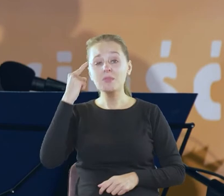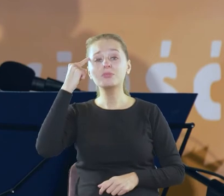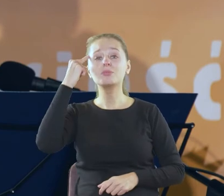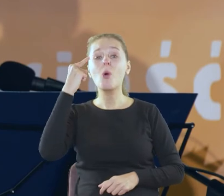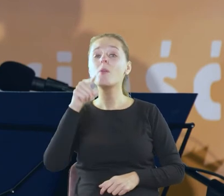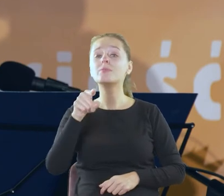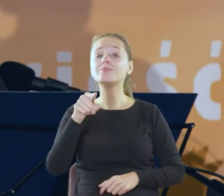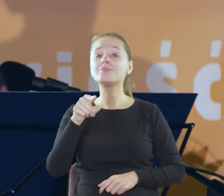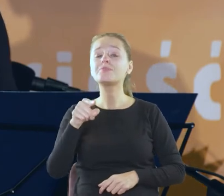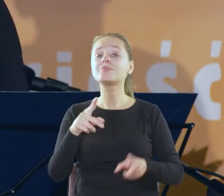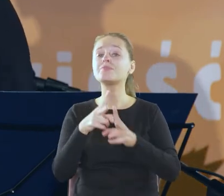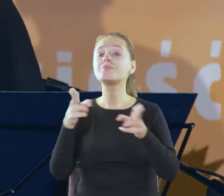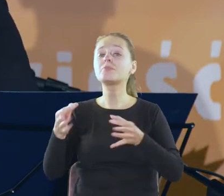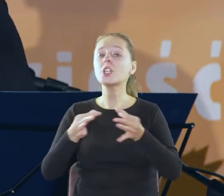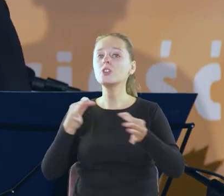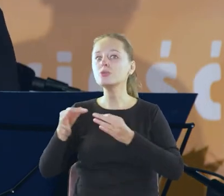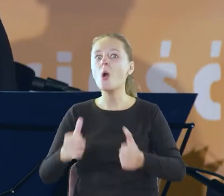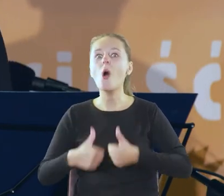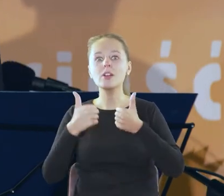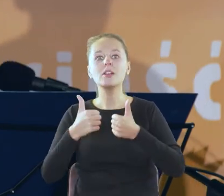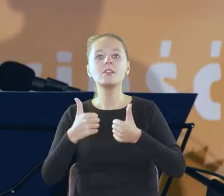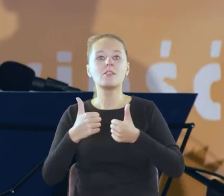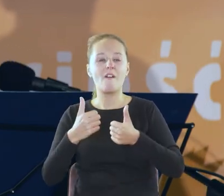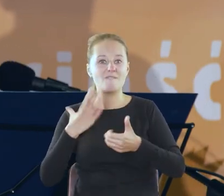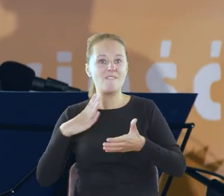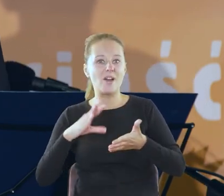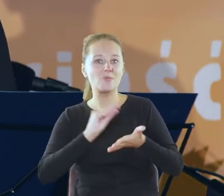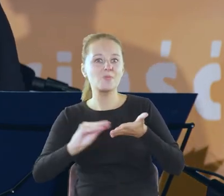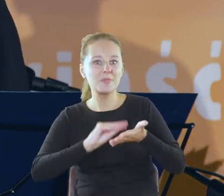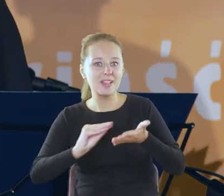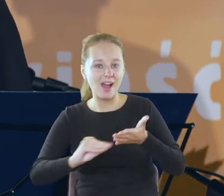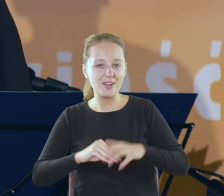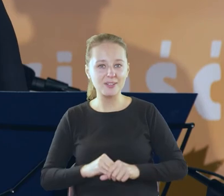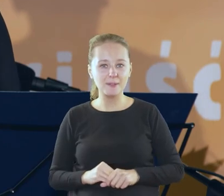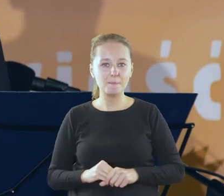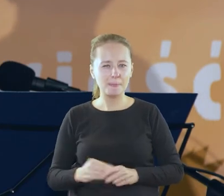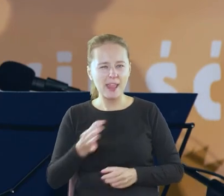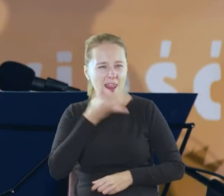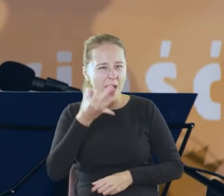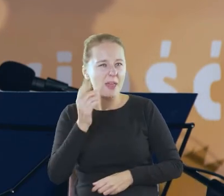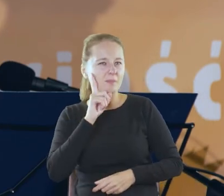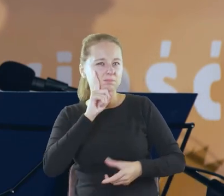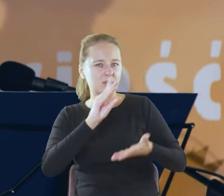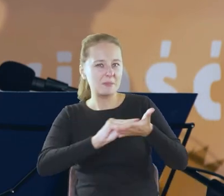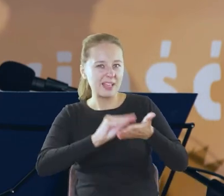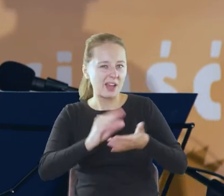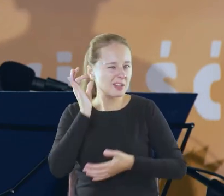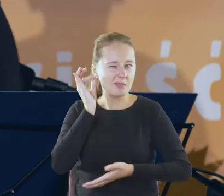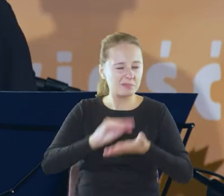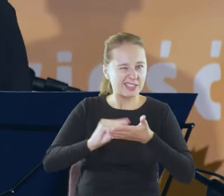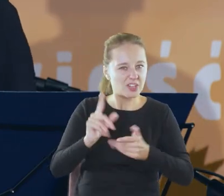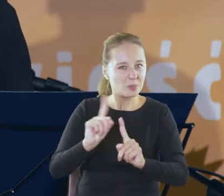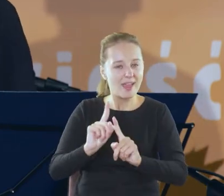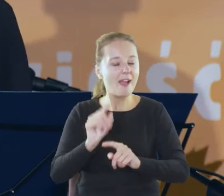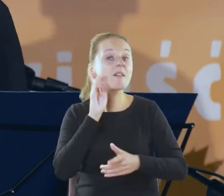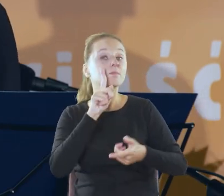żeby być pisarką warto było być pisarzem w każdym razie lepiej było być pisarzem ma